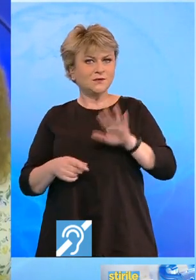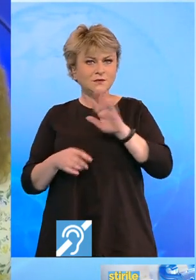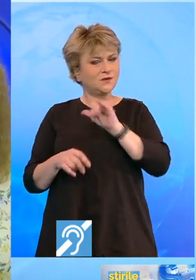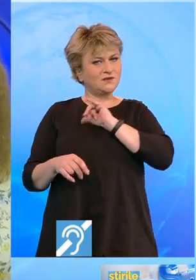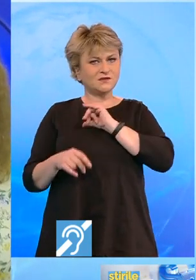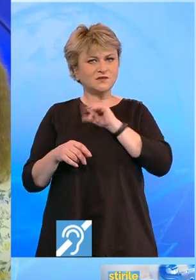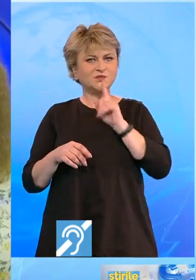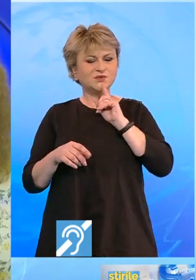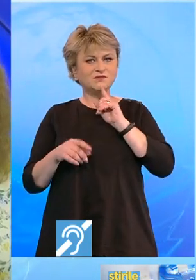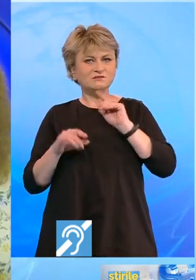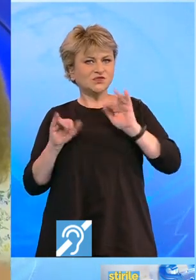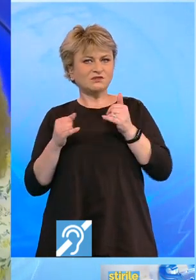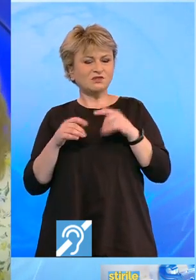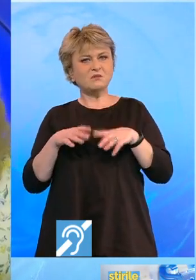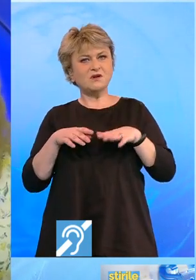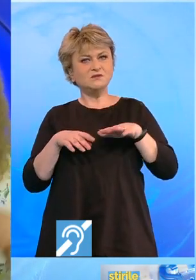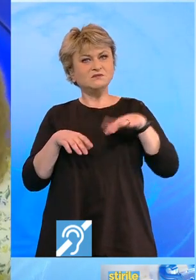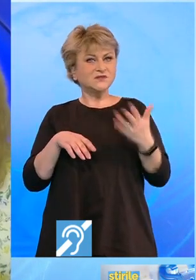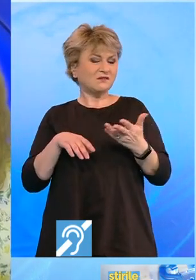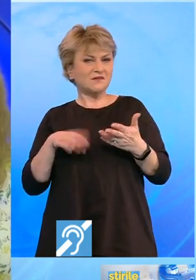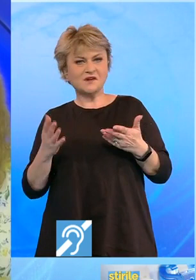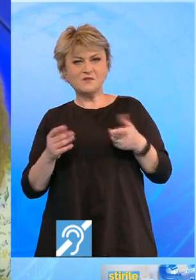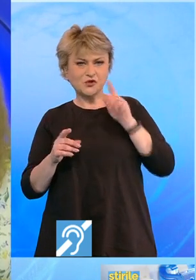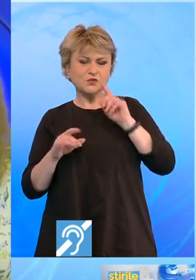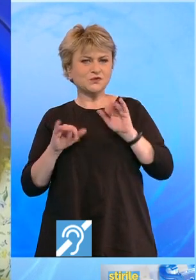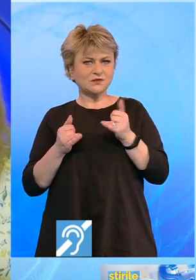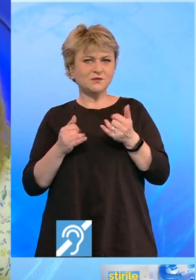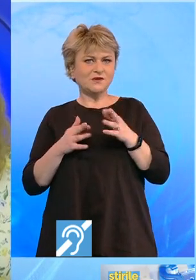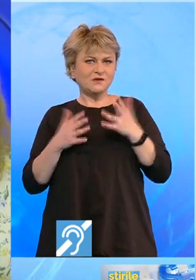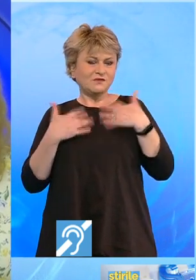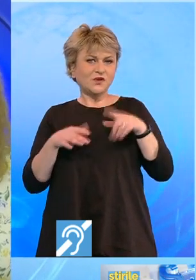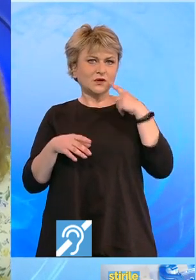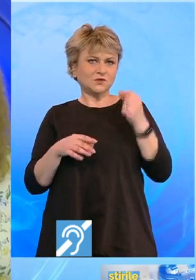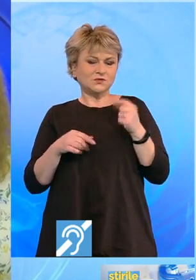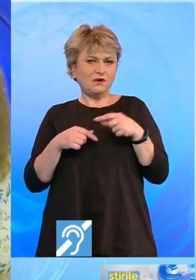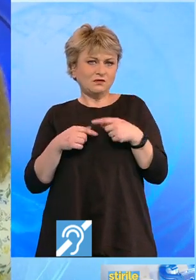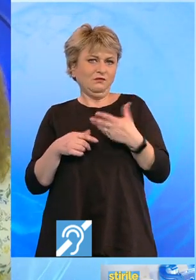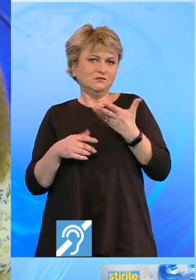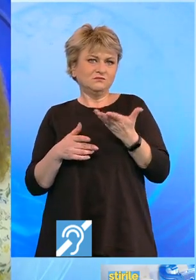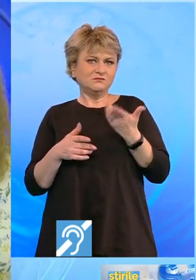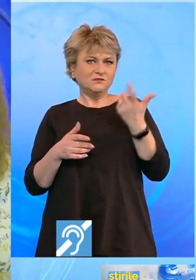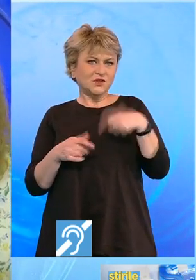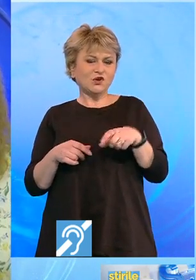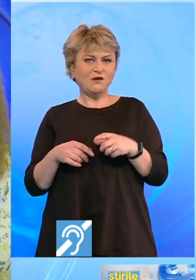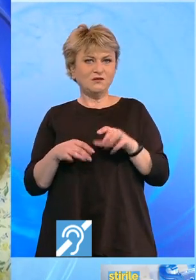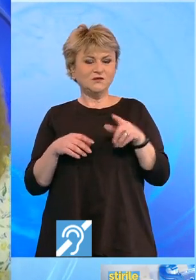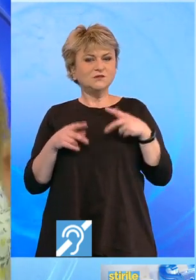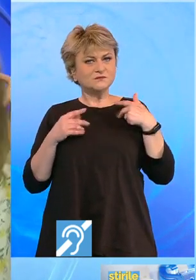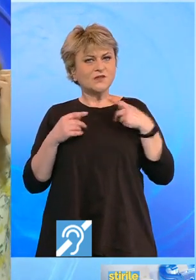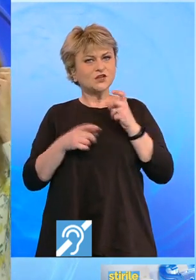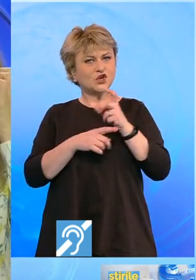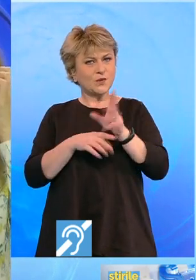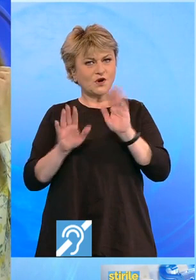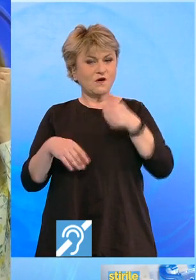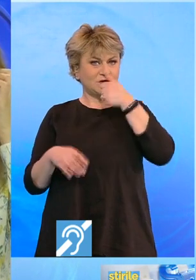interesează prea puțin ce se întâmplă în stânga, dreapta, deși știu ce se întâmplă și asta pentru că vor rezultate de la ele. Scorpionii au